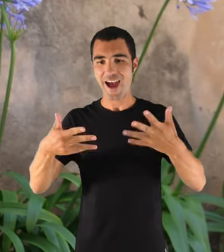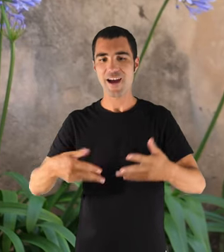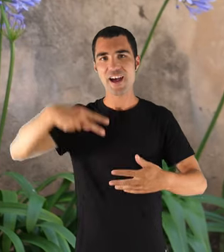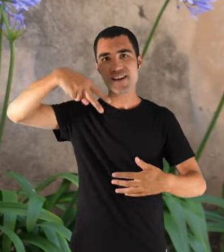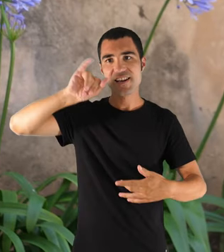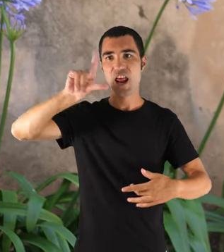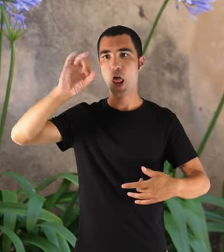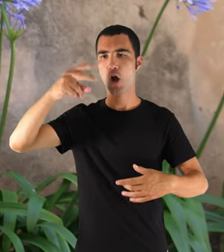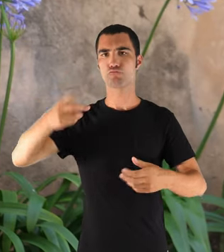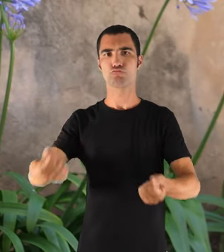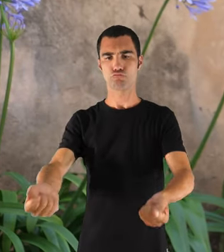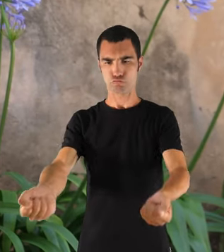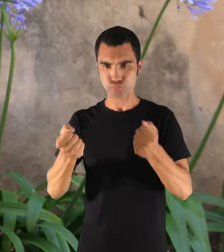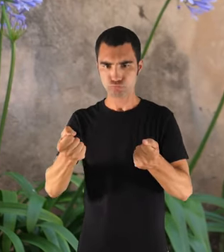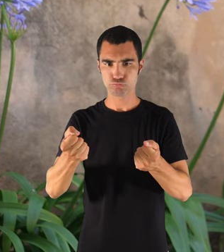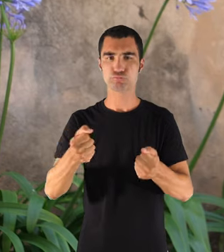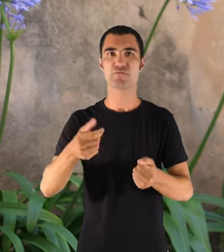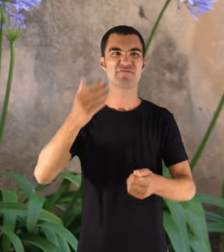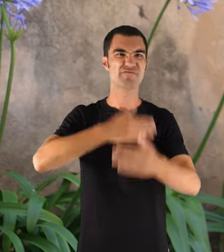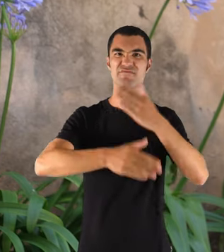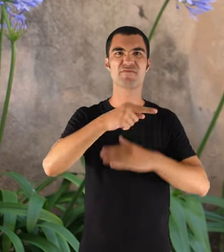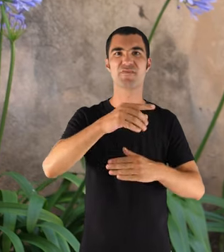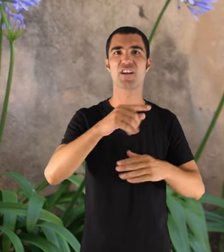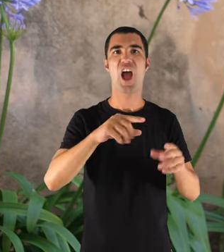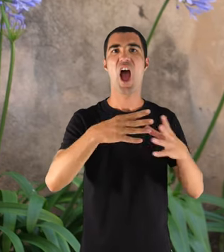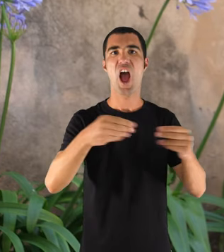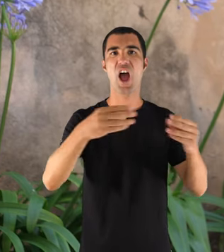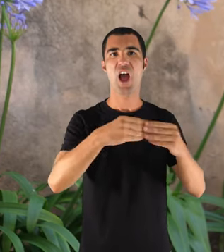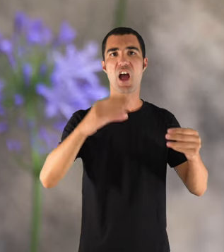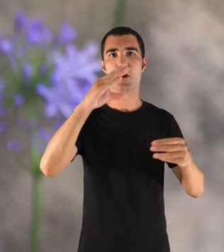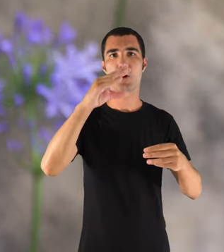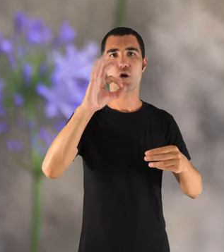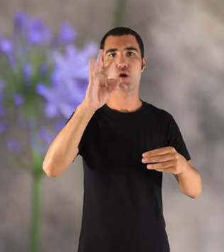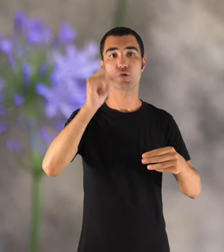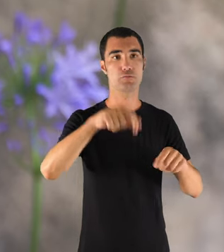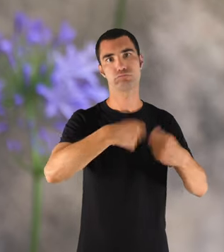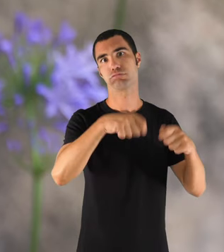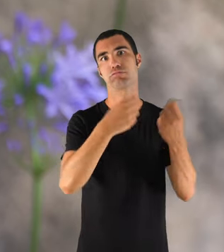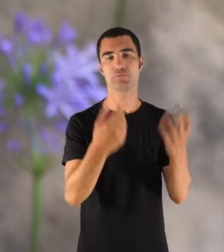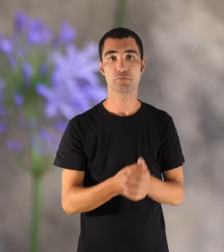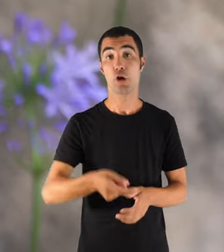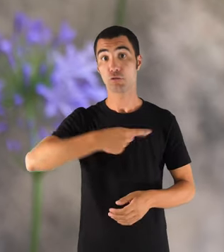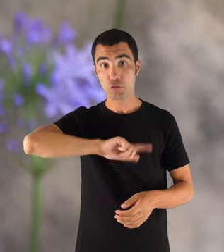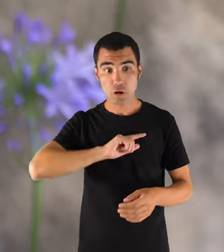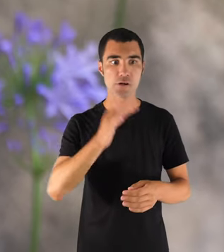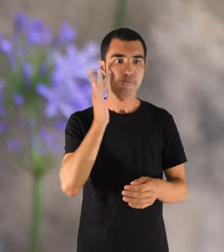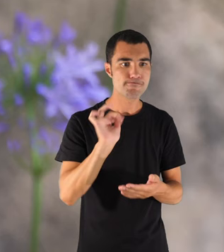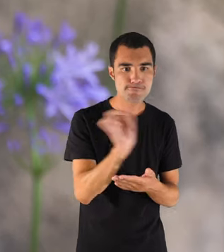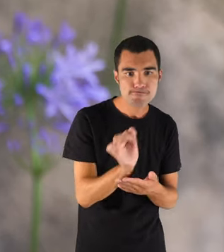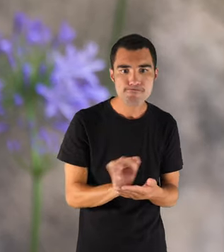i són més fortes, llavors eren de cotó i s'espanyaven molt més. Nosaltres fèiem el